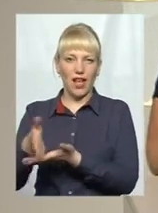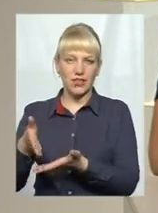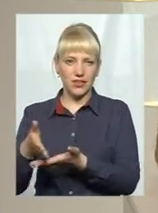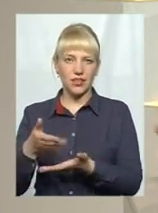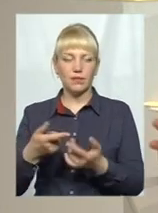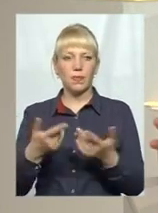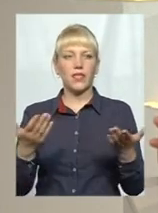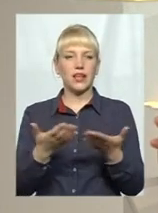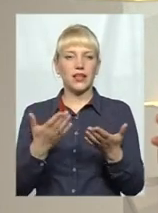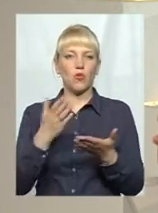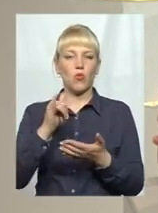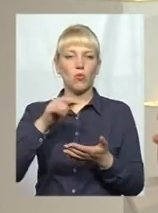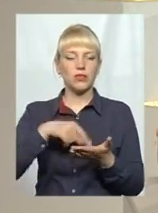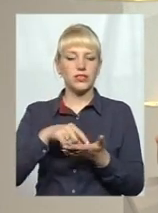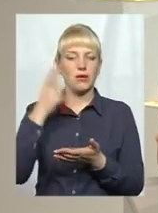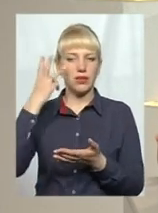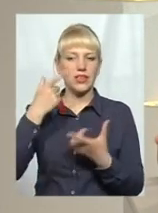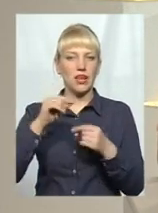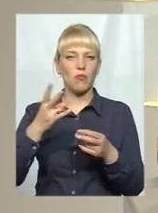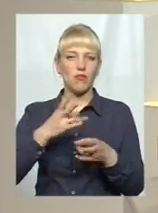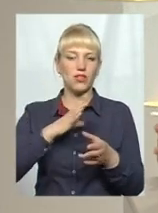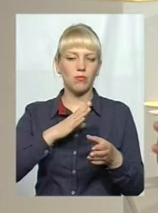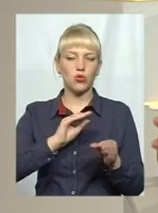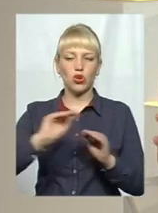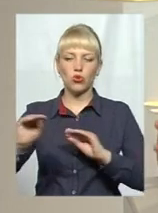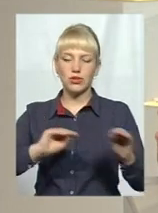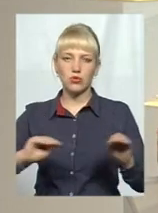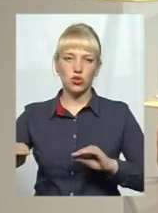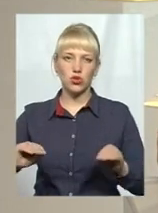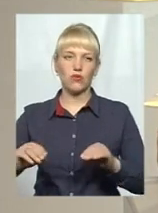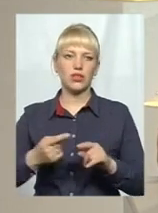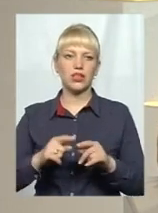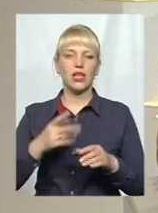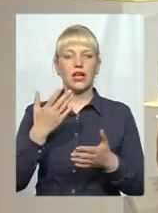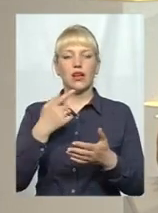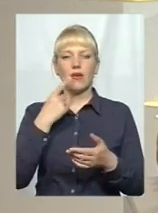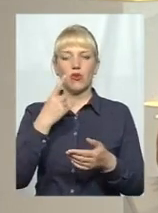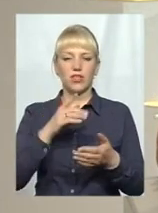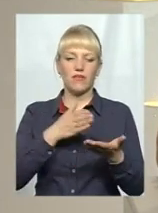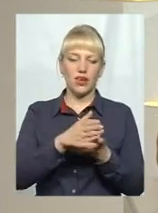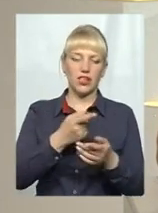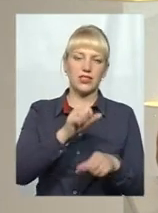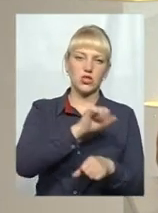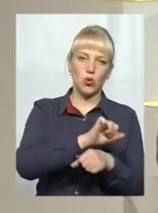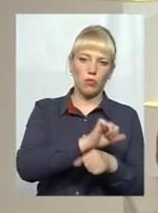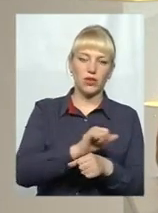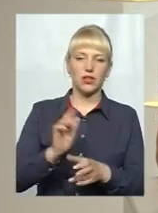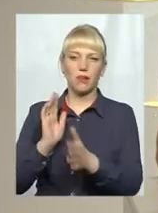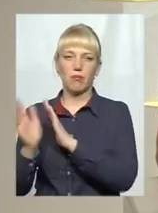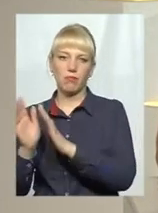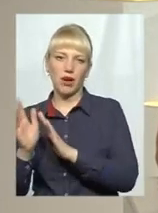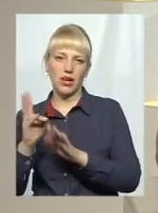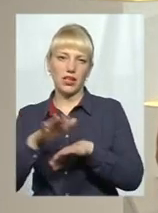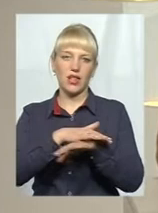у Хмельницькому повинні розміщуватися малі архітектурні форми? Запитання. А варіанти зупинки громадського транспорту, парки та сквери міста, на ринках міста,